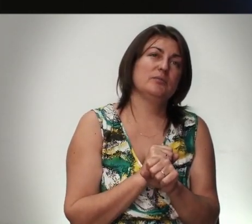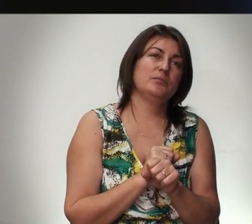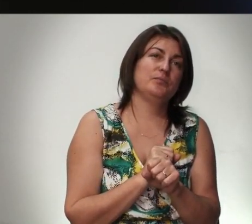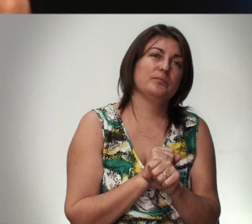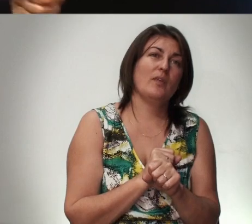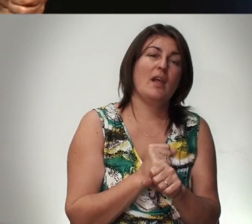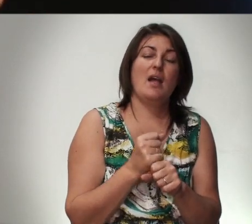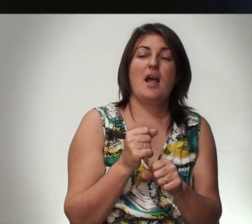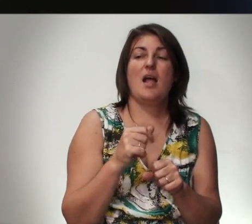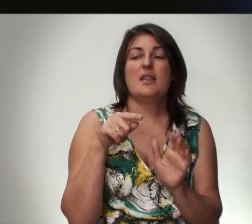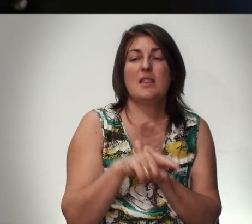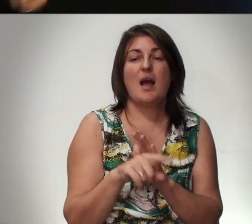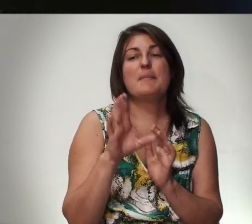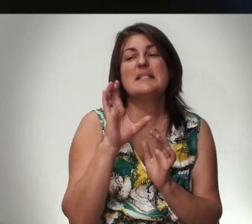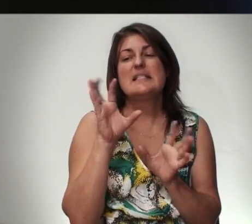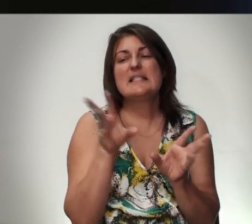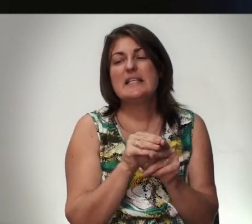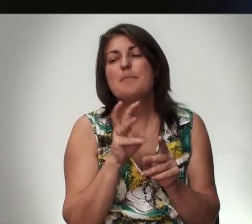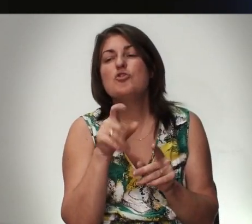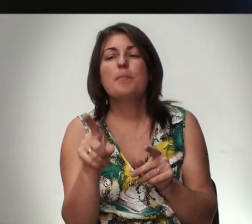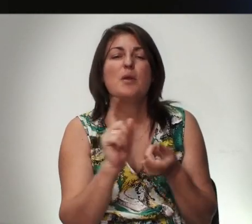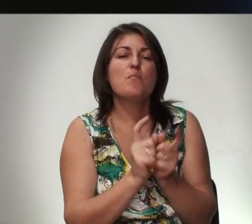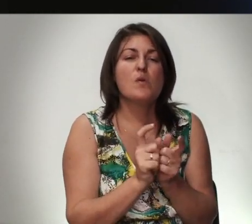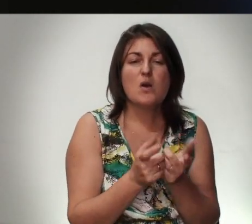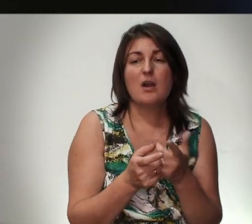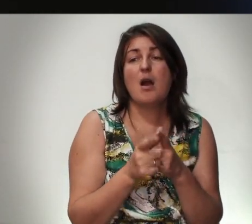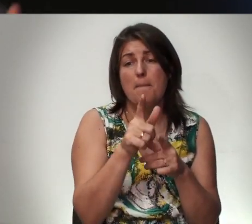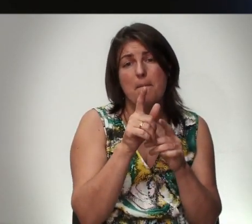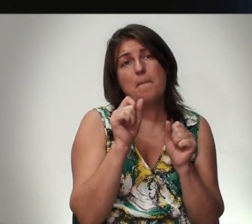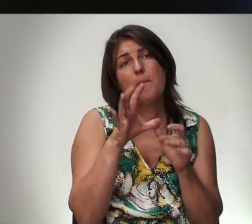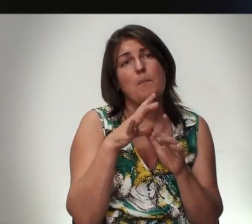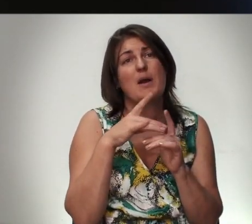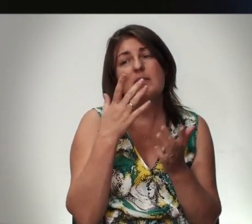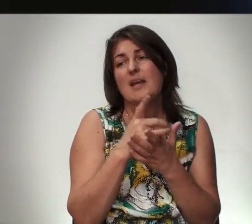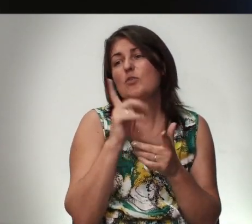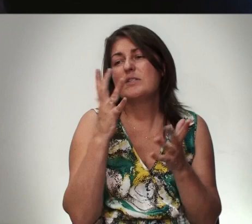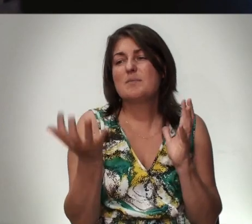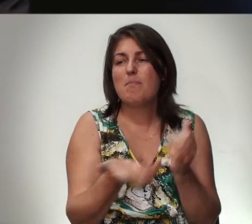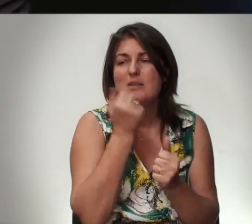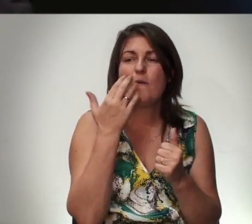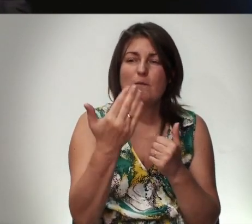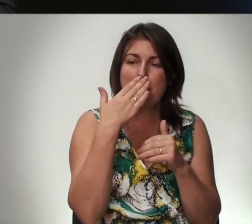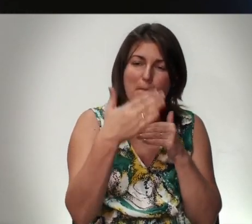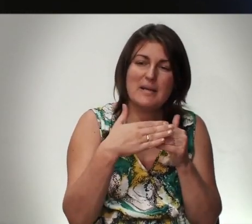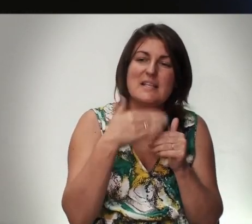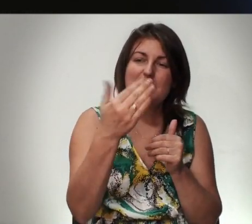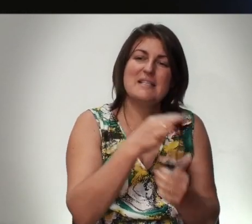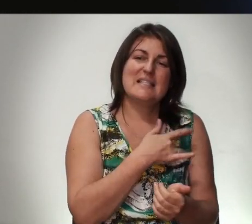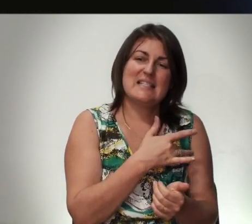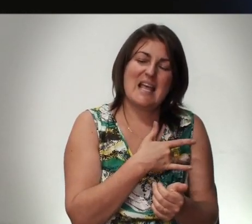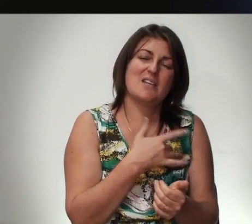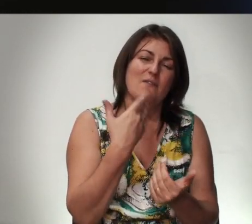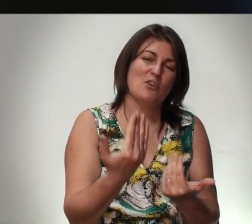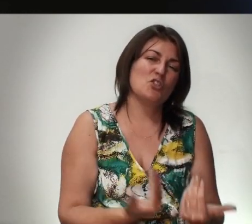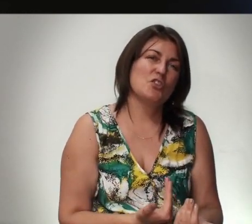Там С чем Или С кем Ты Борешься Может Есть Неспасенное В твоей Жизни Близкое Тебе Сердце В